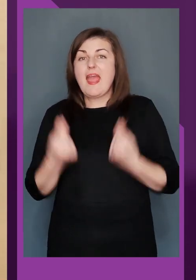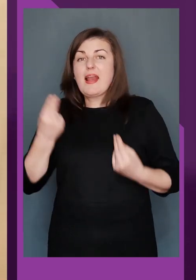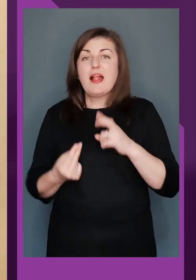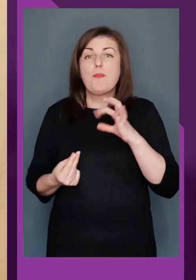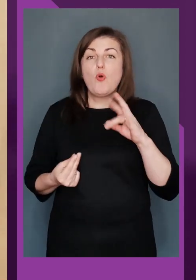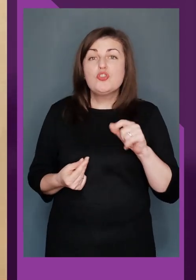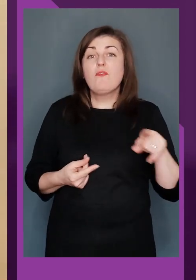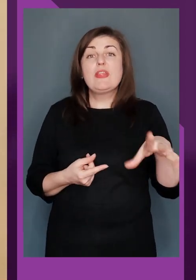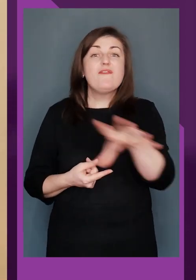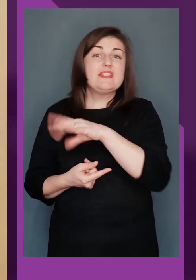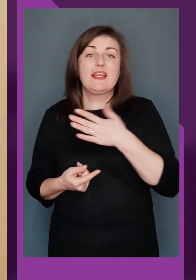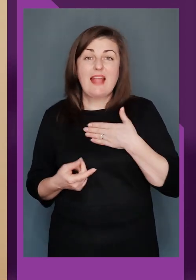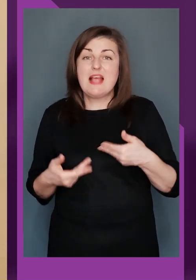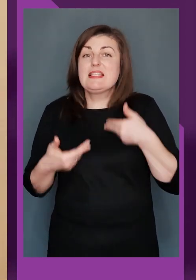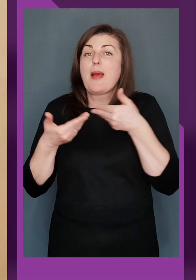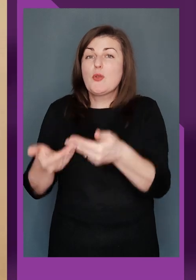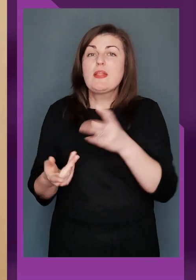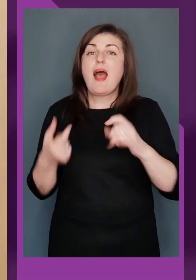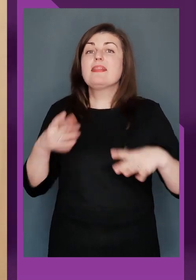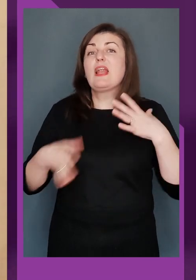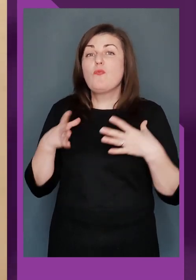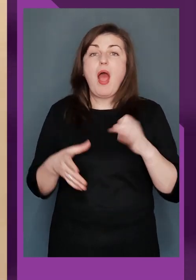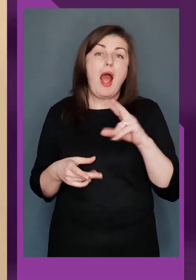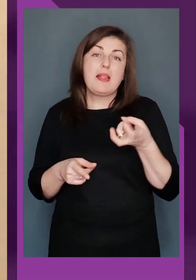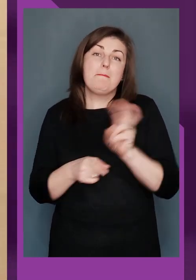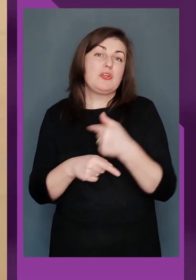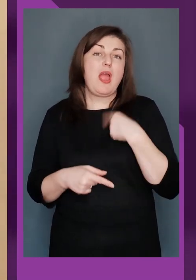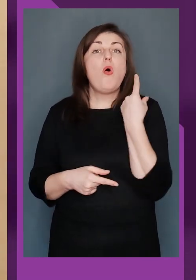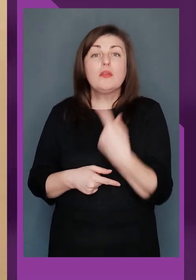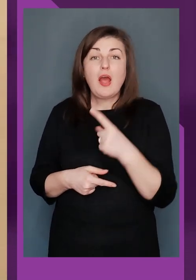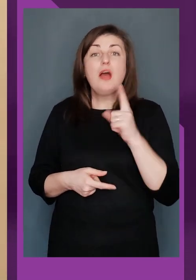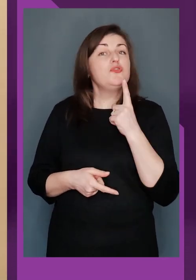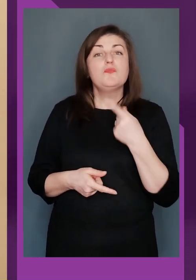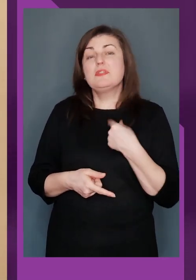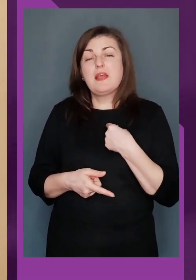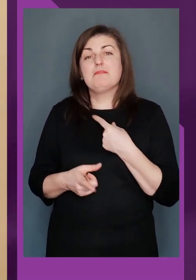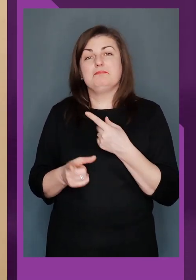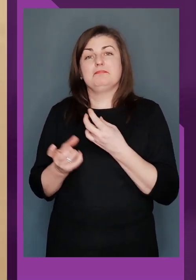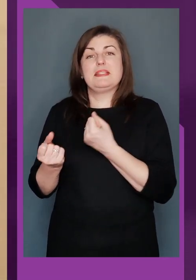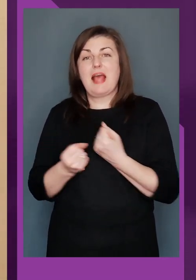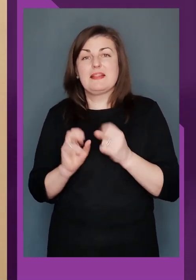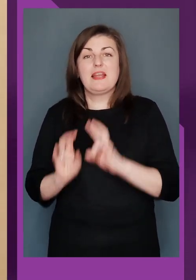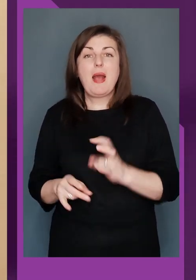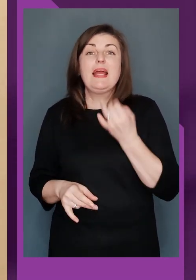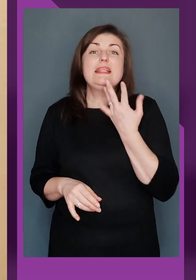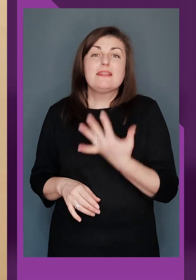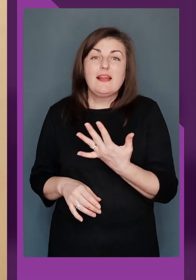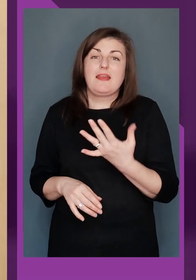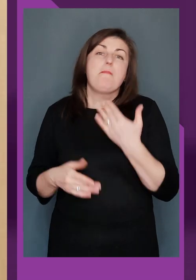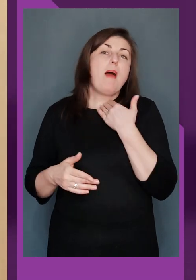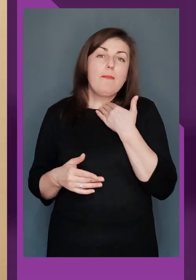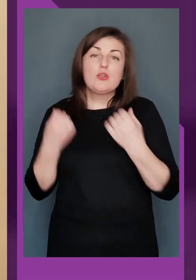іграли в бочі. І вона всіх нас запросила на тренування. Але прийшла я одна і чомусь я затрималася,